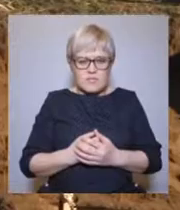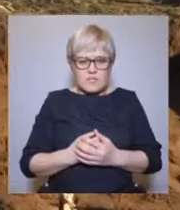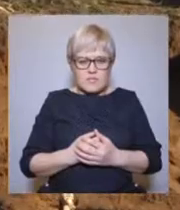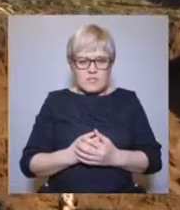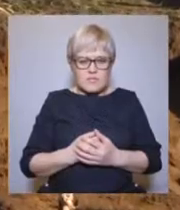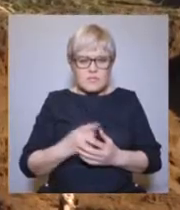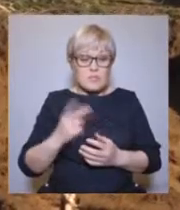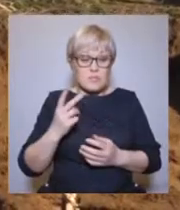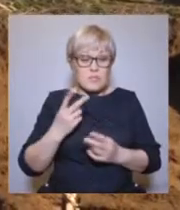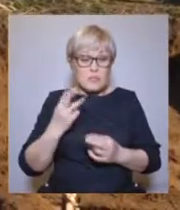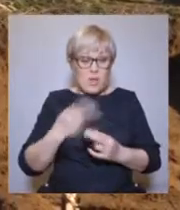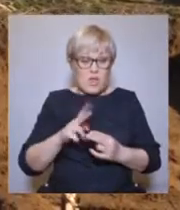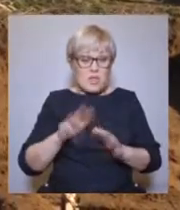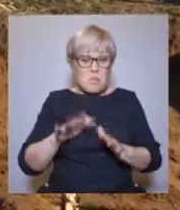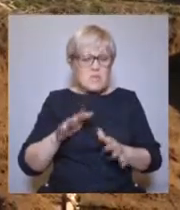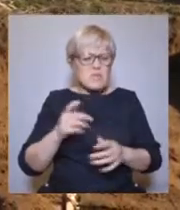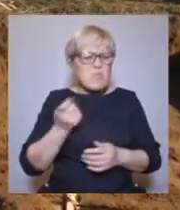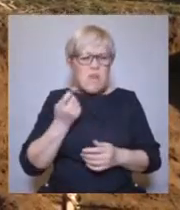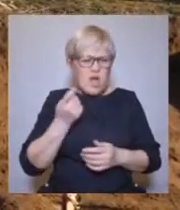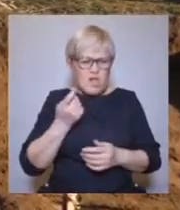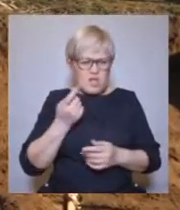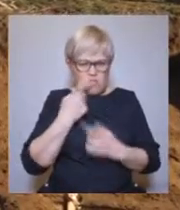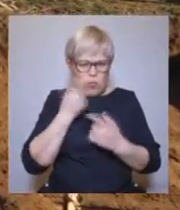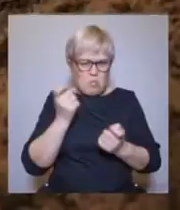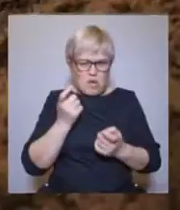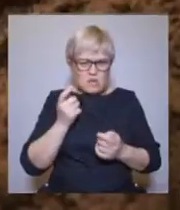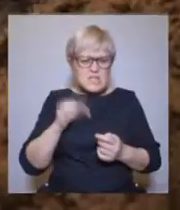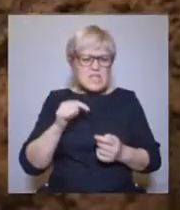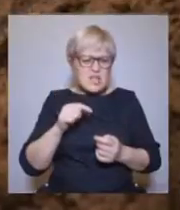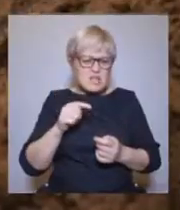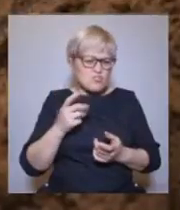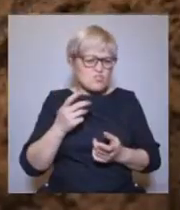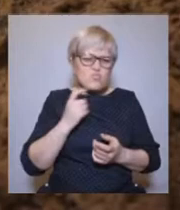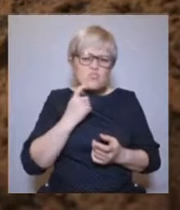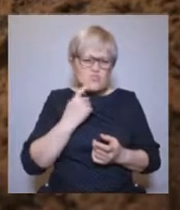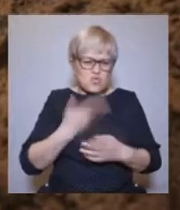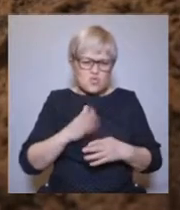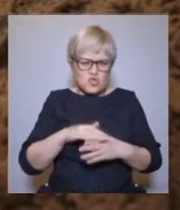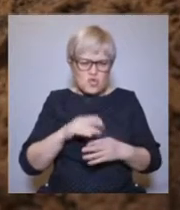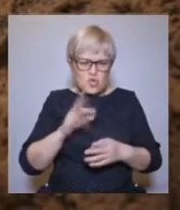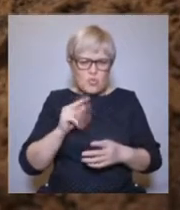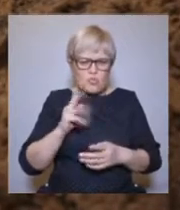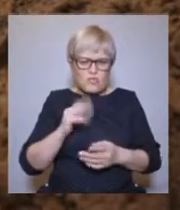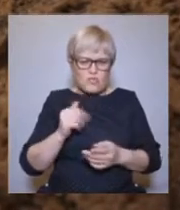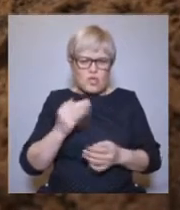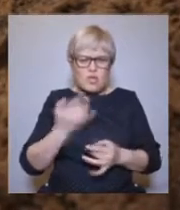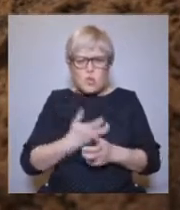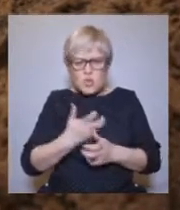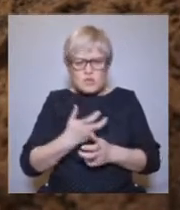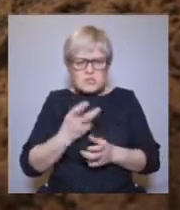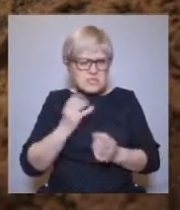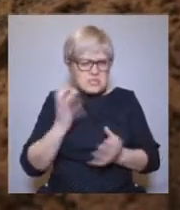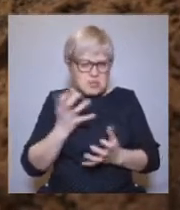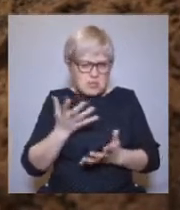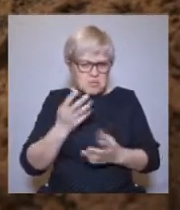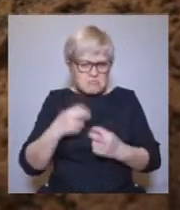Касательно данного могильника, то об антропологическом типе мы ничего вообще сказать не сможем, потому что из-за